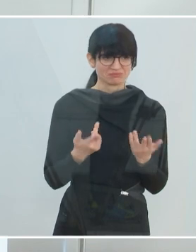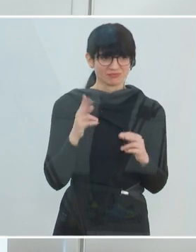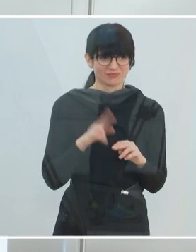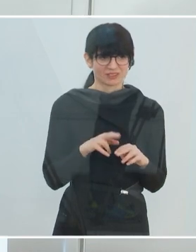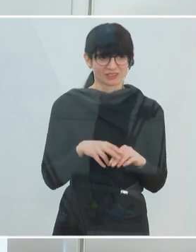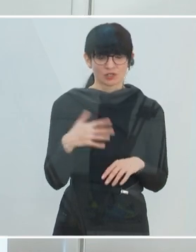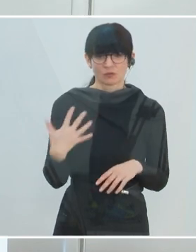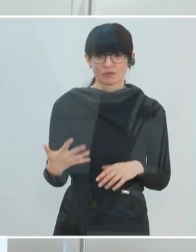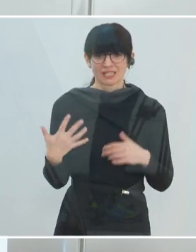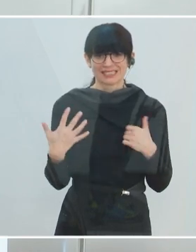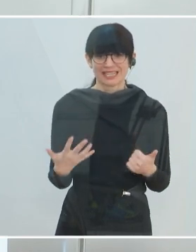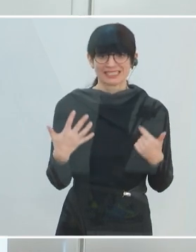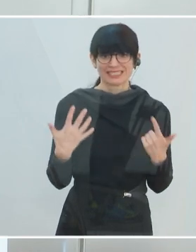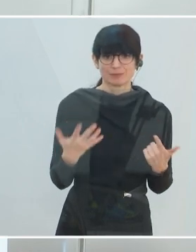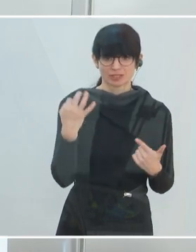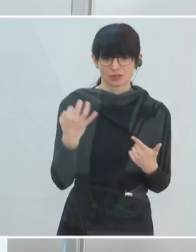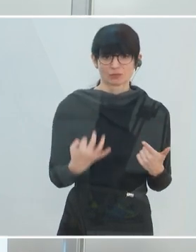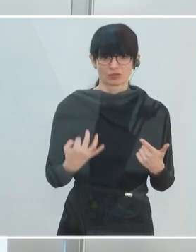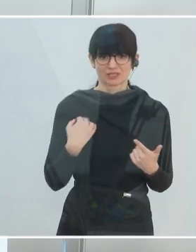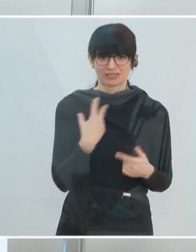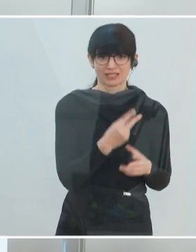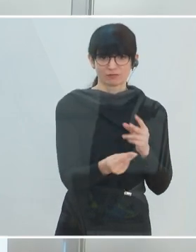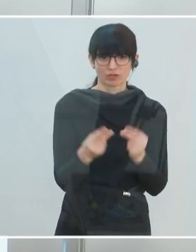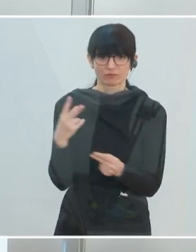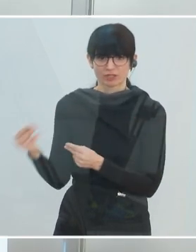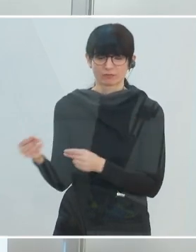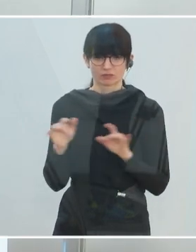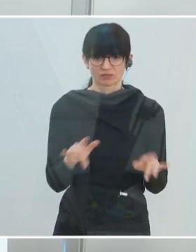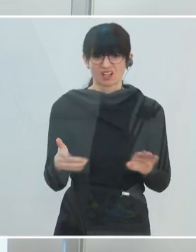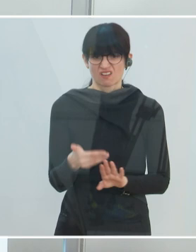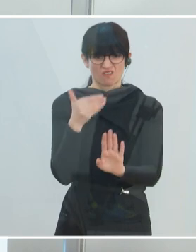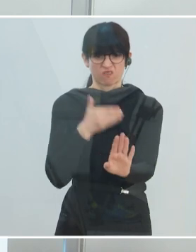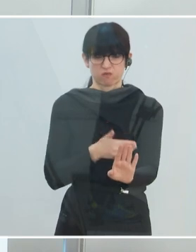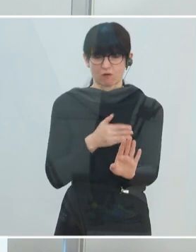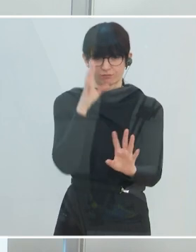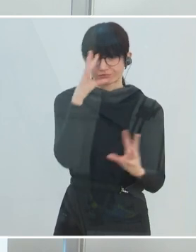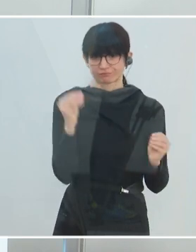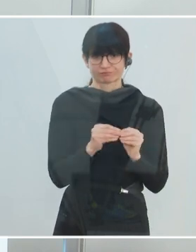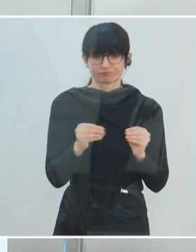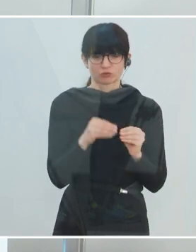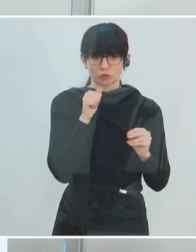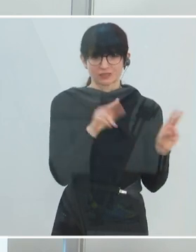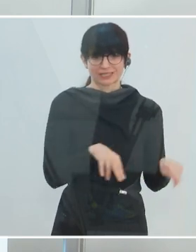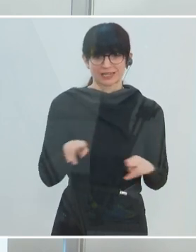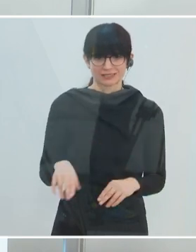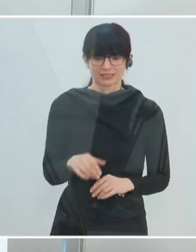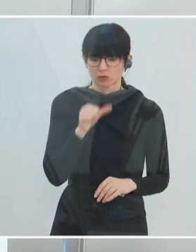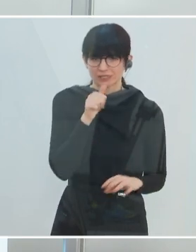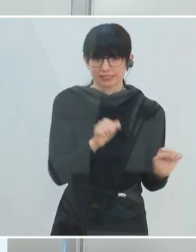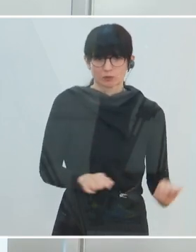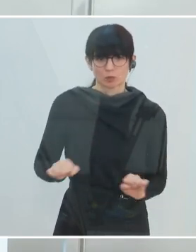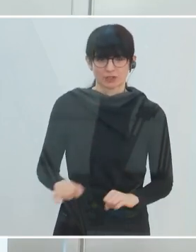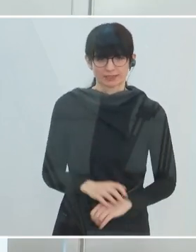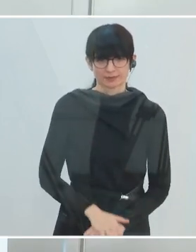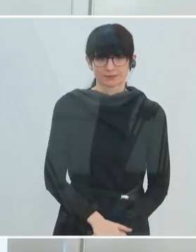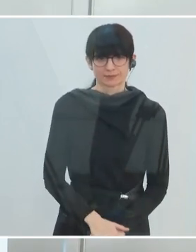wenn wir bei 50, 60, 70 % sind. Denn davor wäre das ja eine absolute Ungerechtigkeit und gar nicht aus